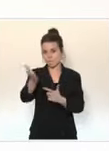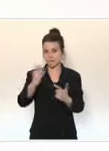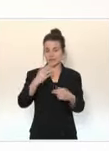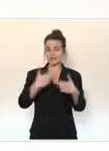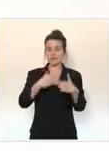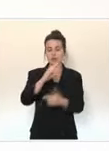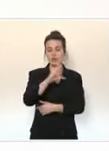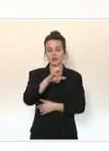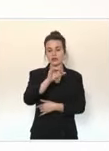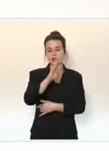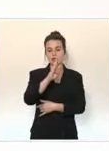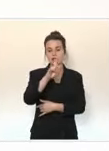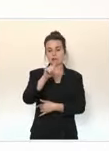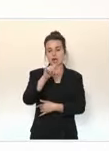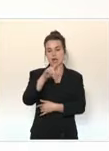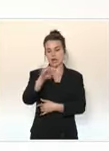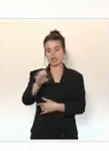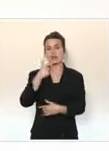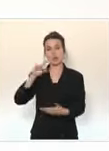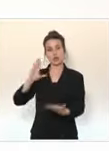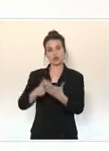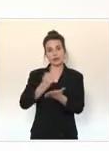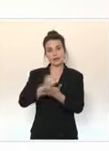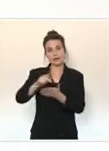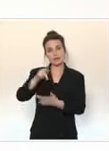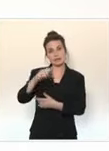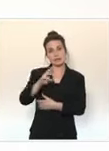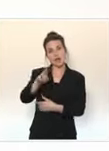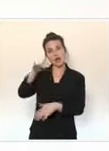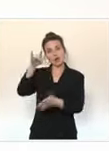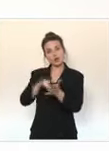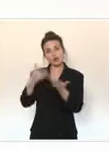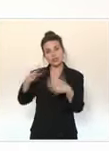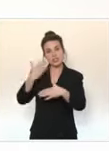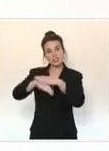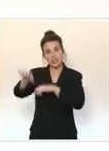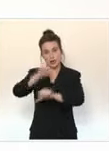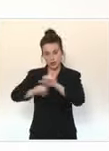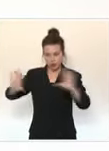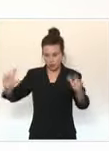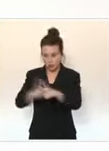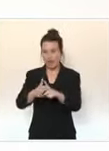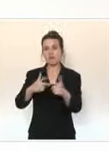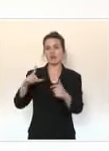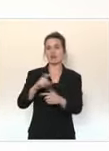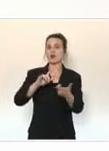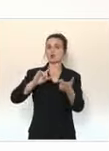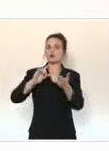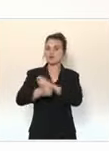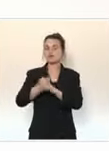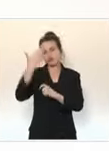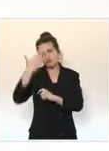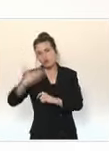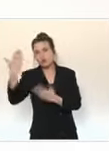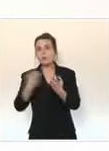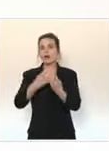laboratoire à partir des tests PCR réalisés et qui permet d'identifier les variants les plus connus, le britannique, le sud-africain, le brésilien